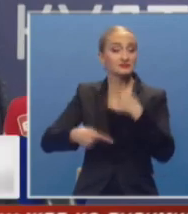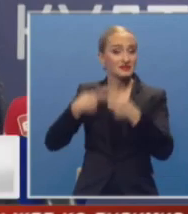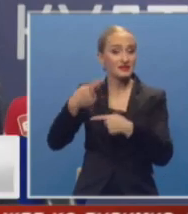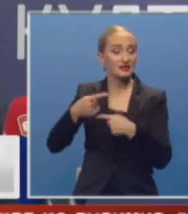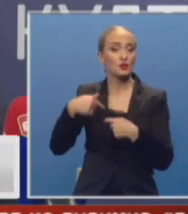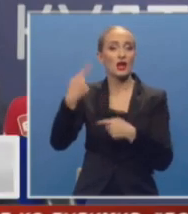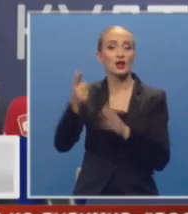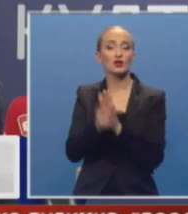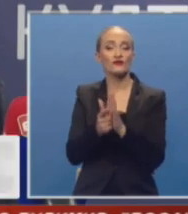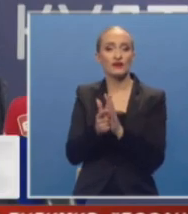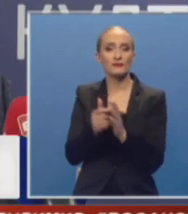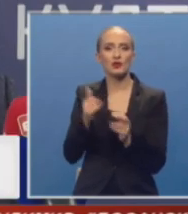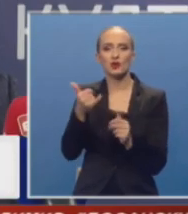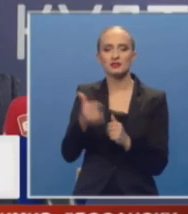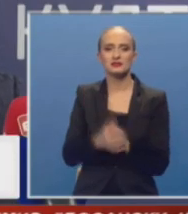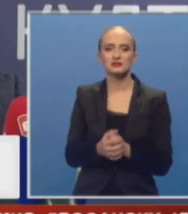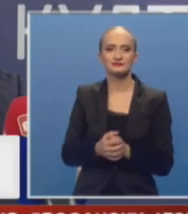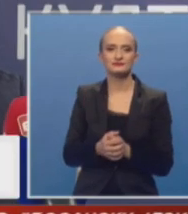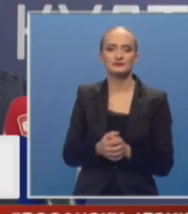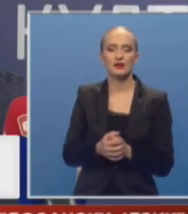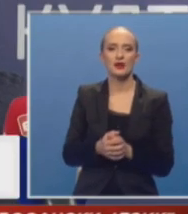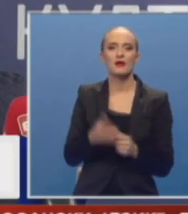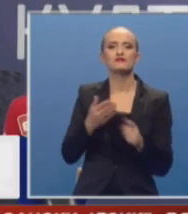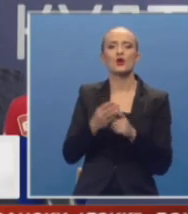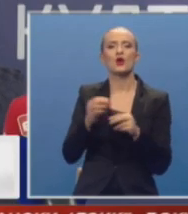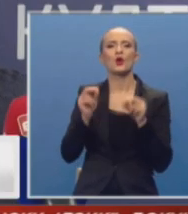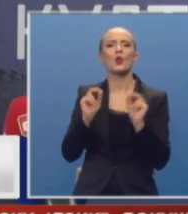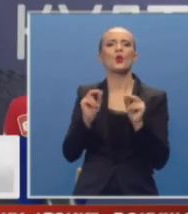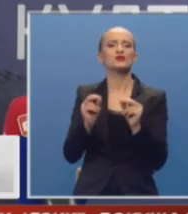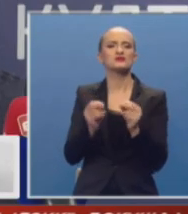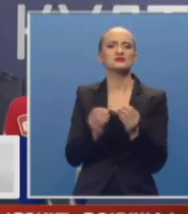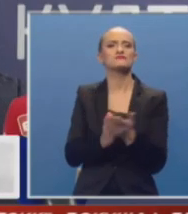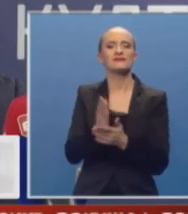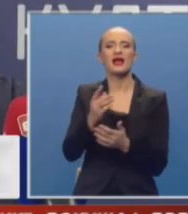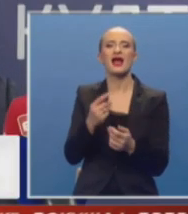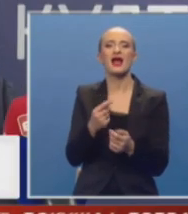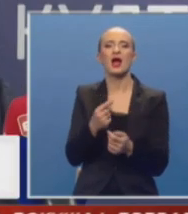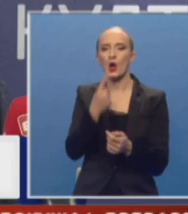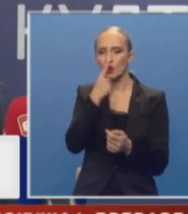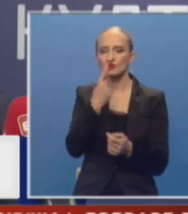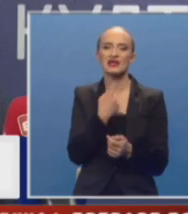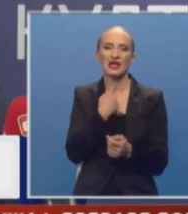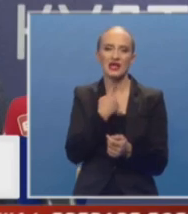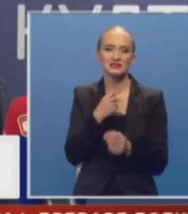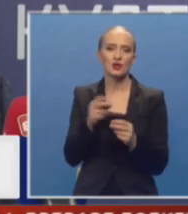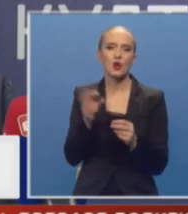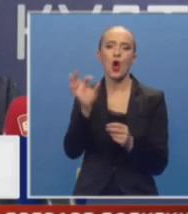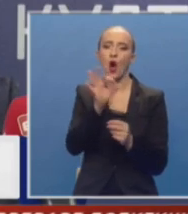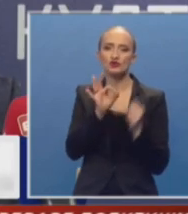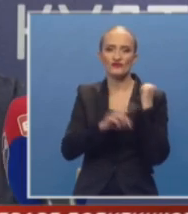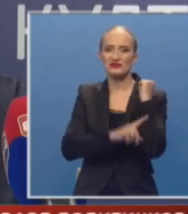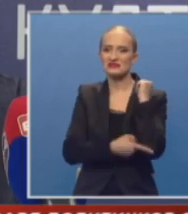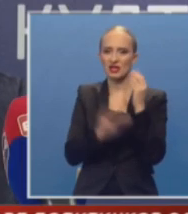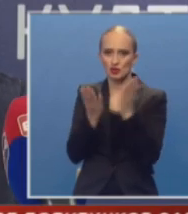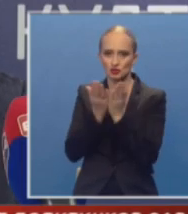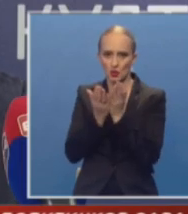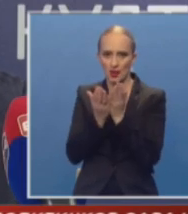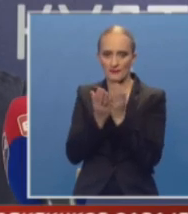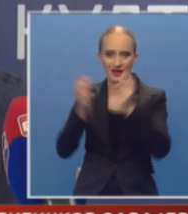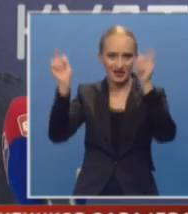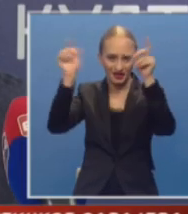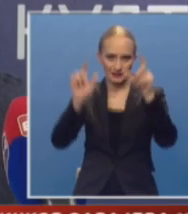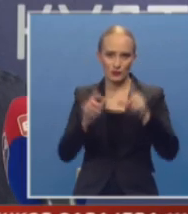u narednom periodu jeste pohađanje kurseva ruskog jezika u osnovnim i srednjim školama